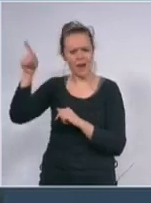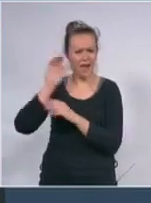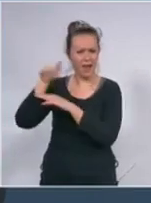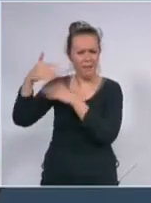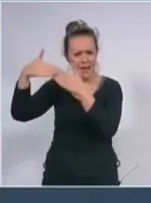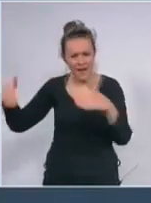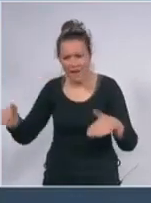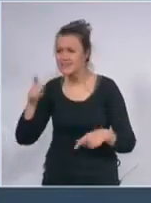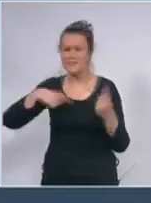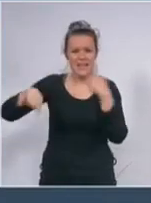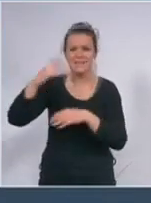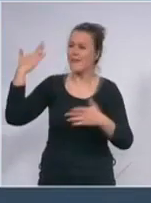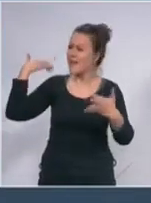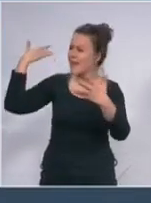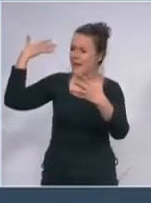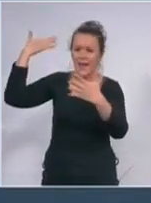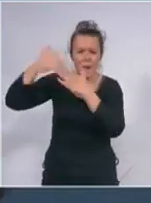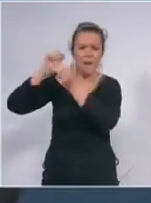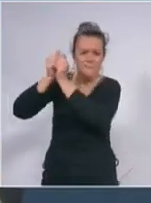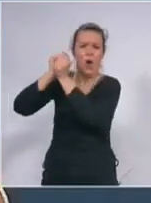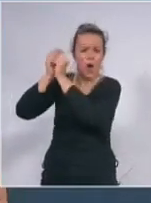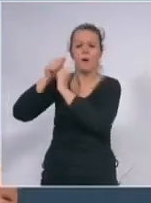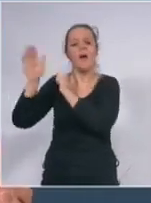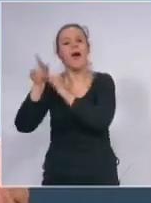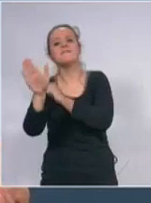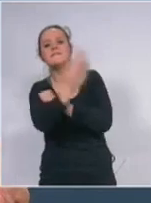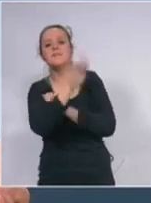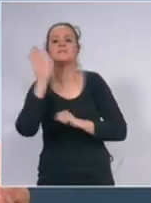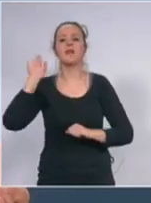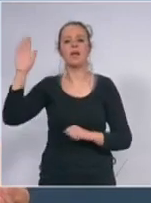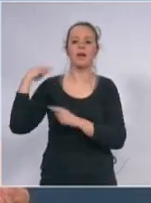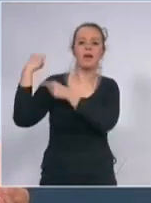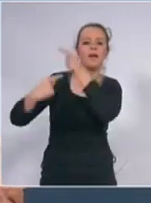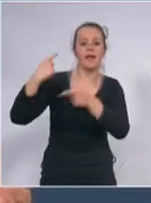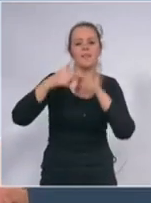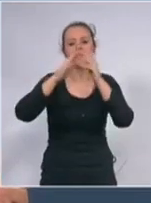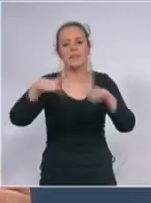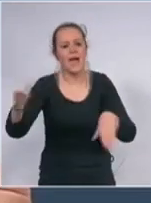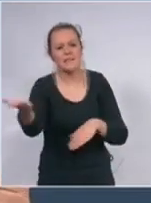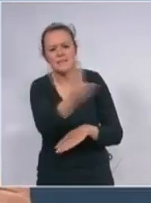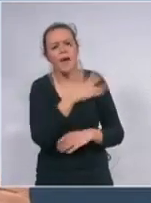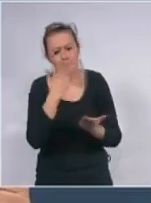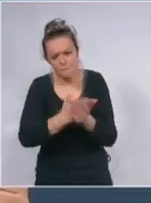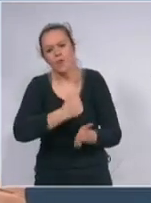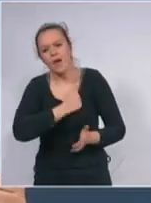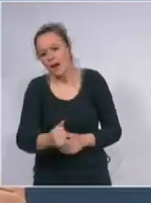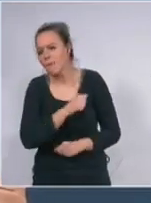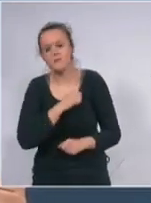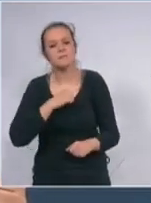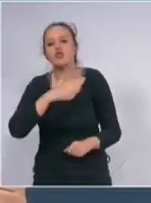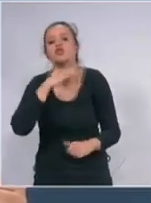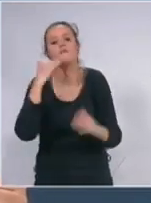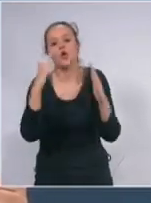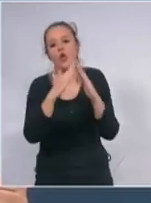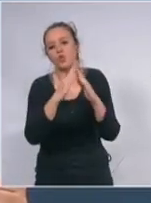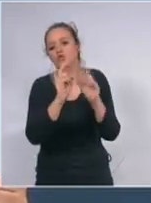dajte budite dovoljno hrabri i junačni da odsedite kod kuće kao Boga vas molim da bi smo